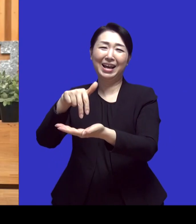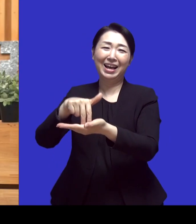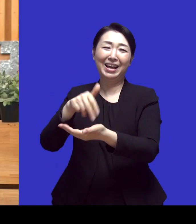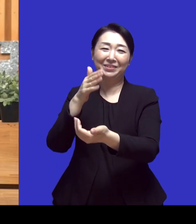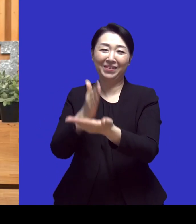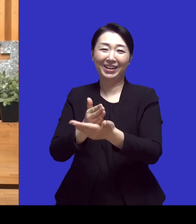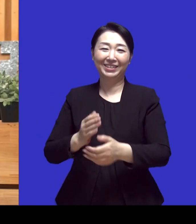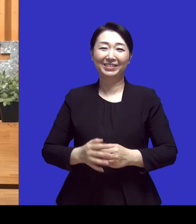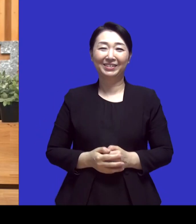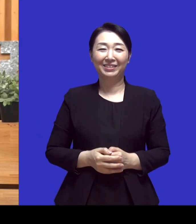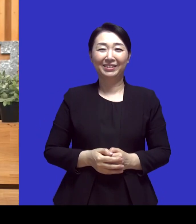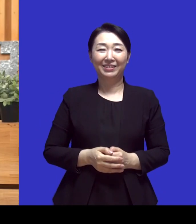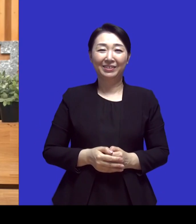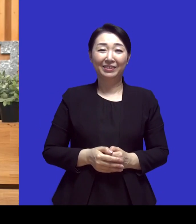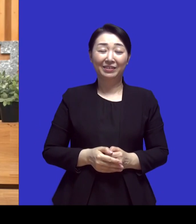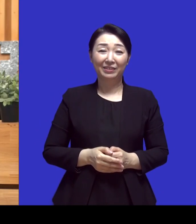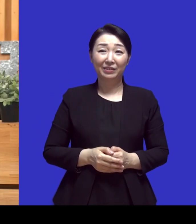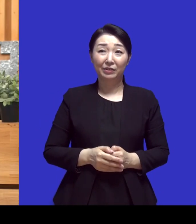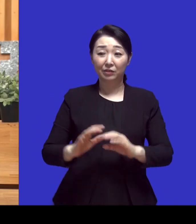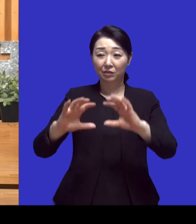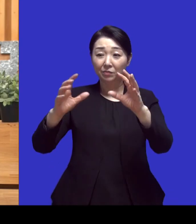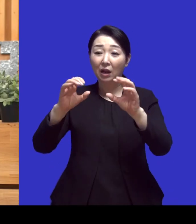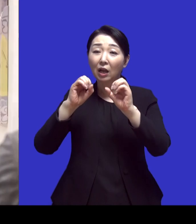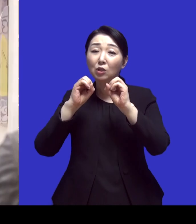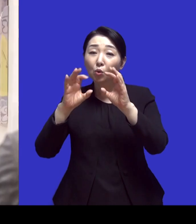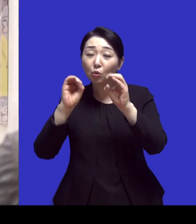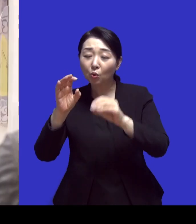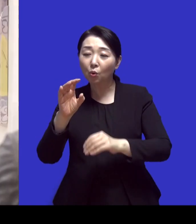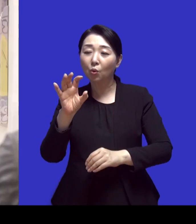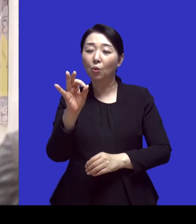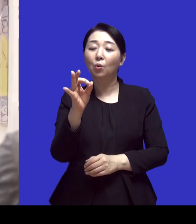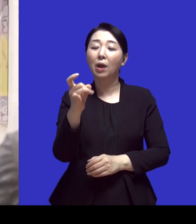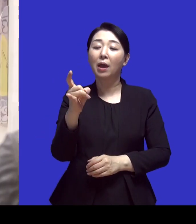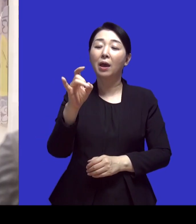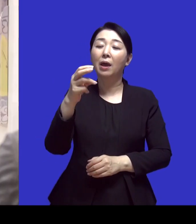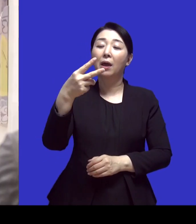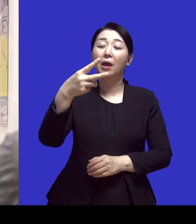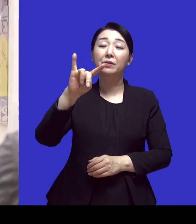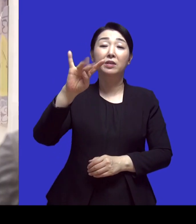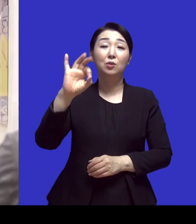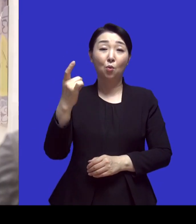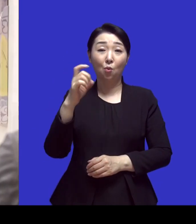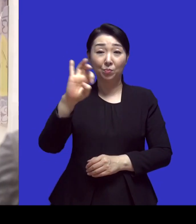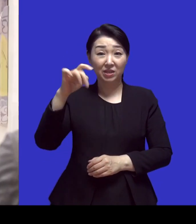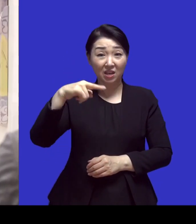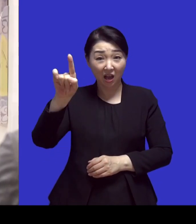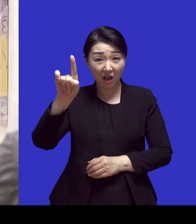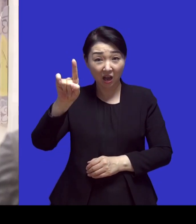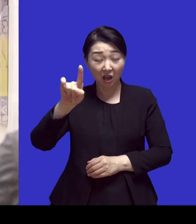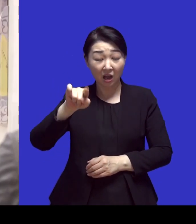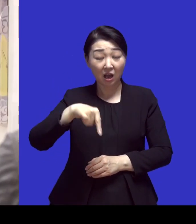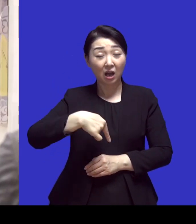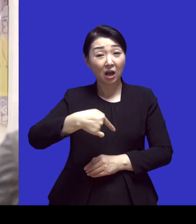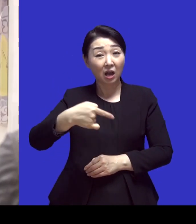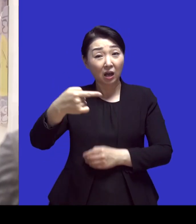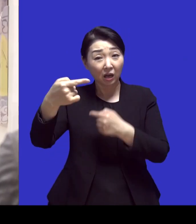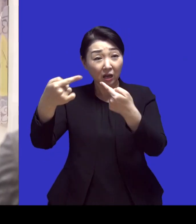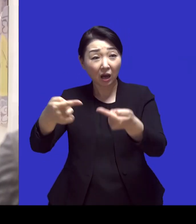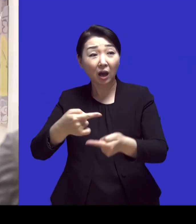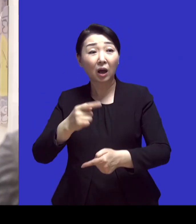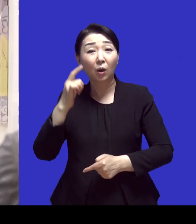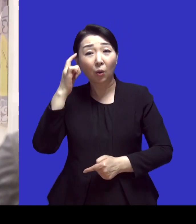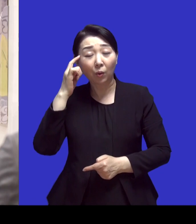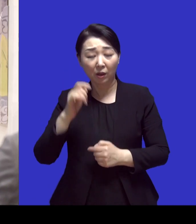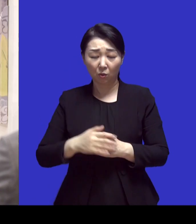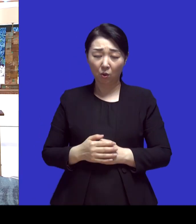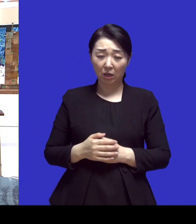이제 그 특별히 에디오피를 가게 된 이유가 있었나요? 그러니까 이제 제가 뭐 원했던 그런 의료 시스템적인 일을 할